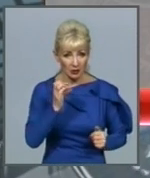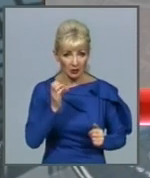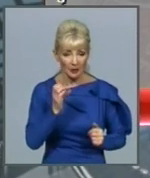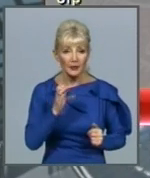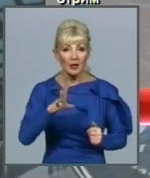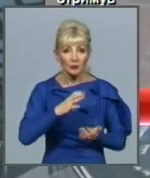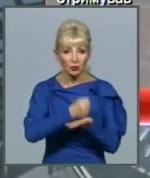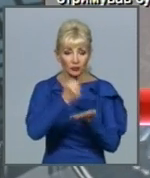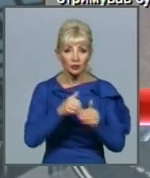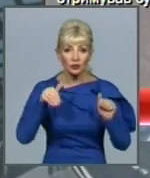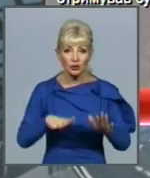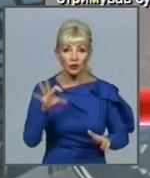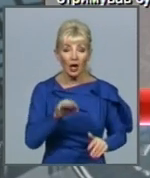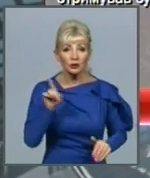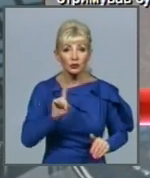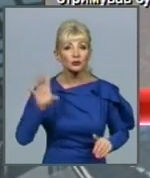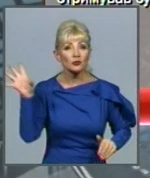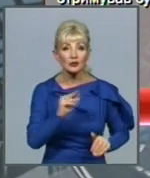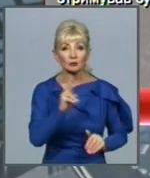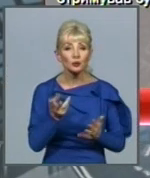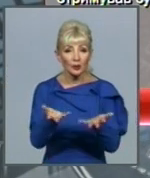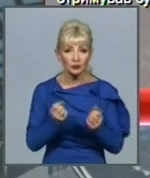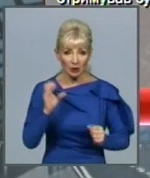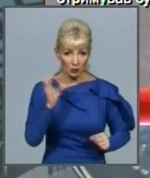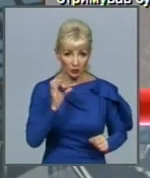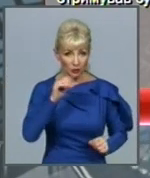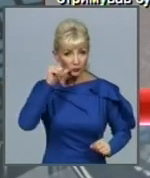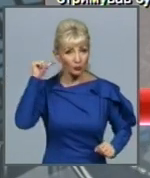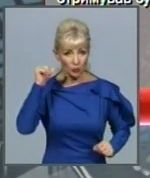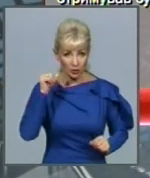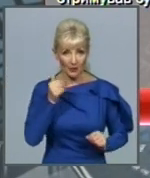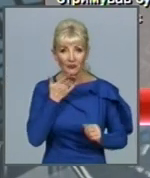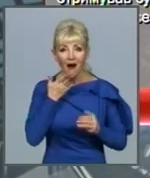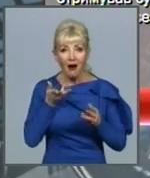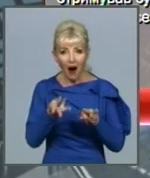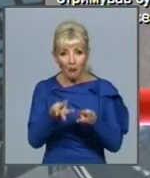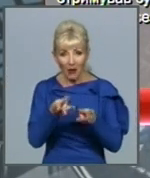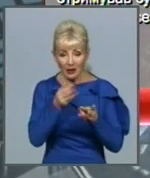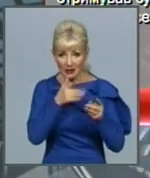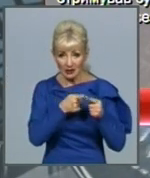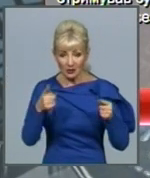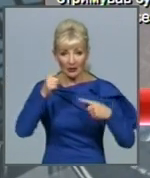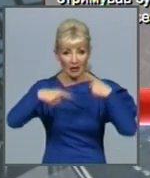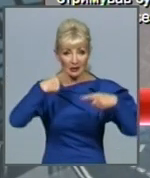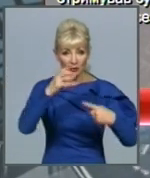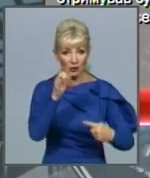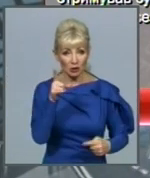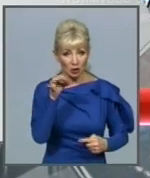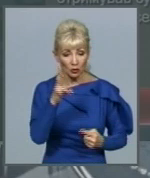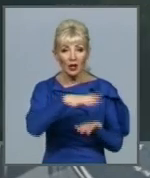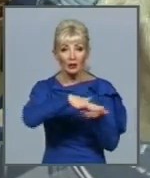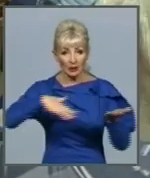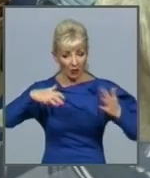про те, що всім, хто отримував субсидії в минулому опалювальному періоді, на наступний сезон її продовжать автоматично.